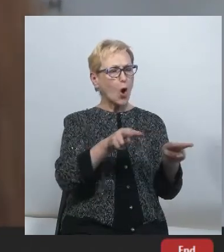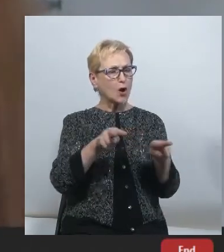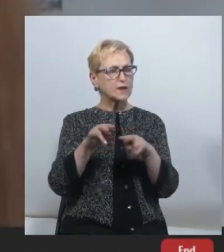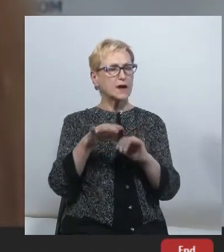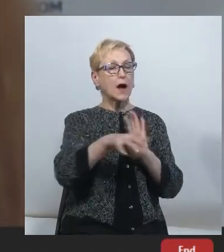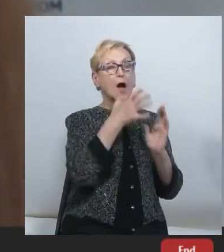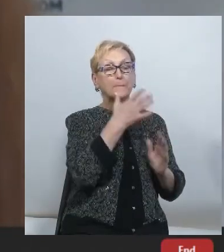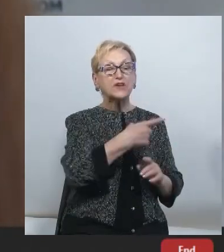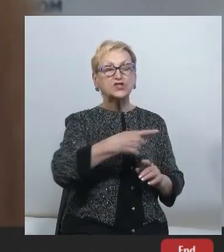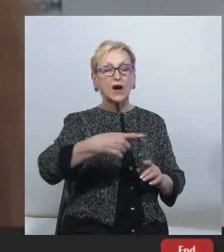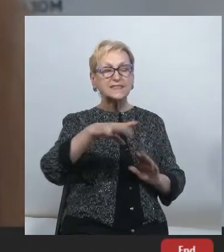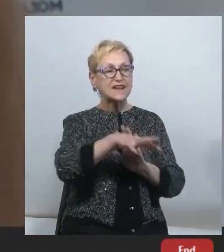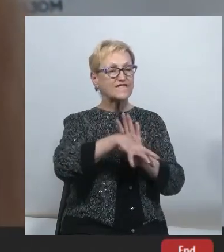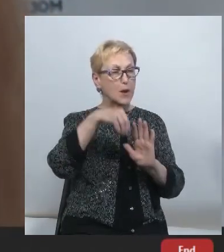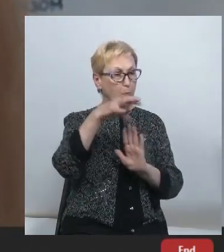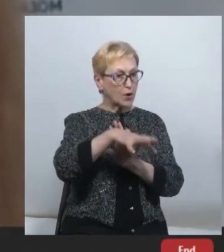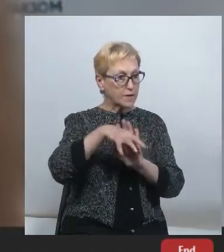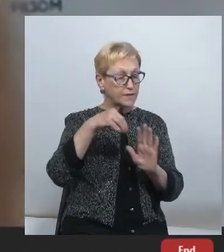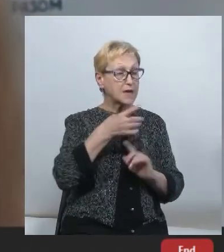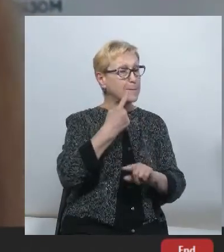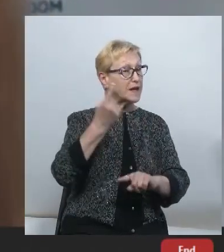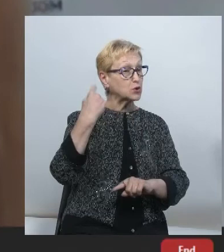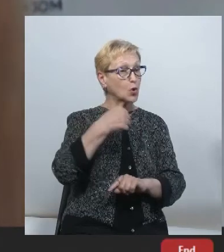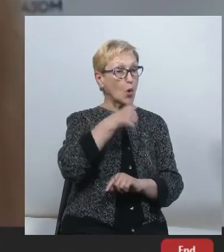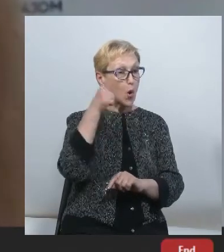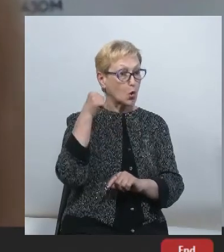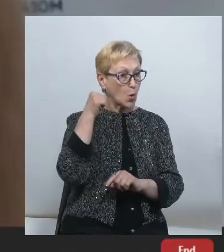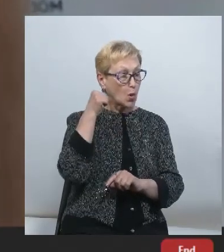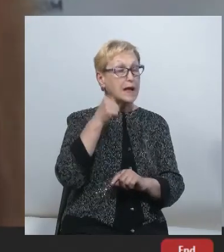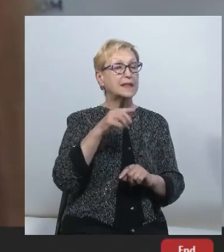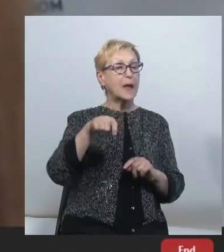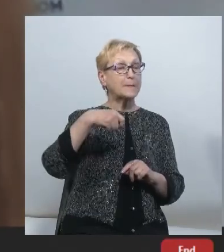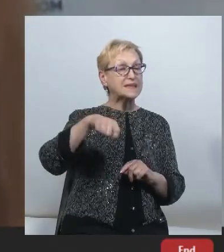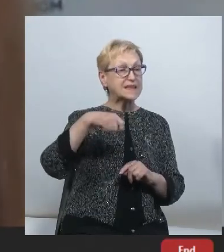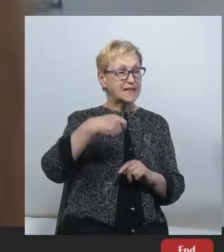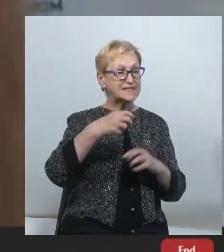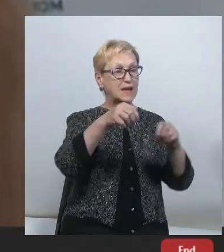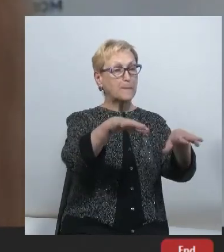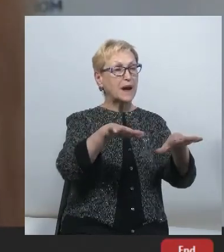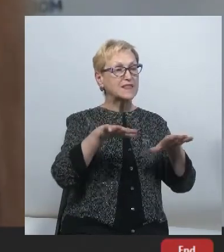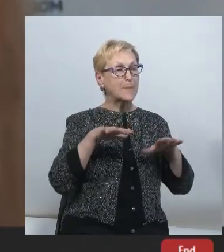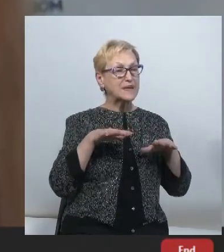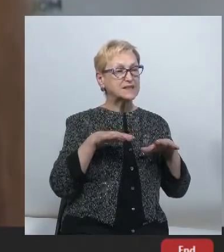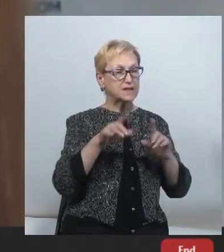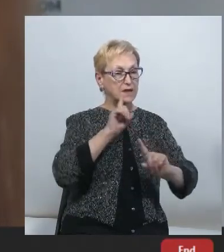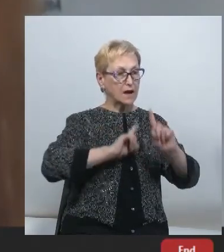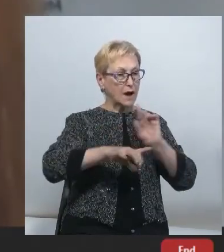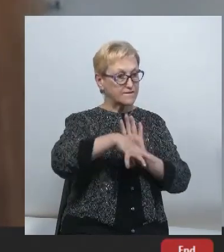виборів. І ми минулого року на президентських, парламентських виборах підтримували